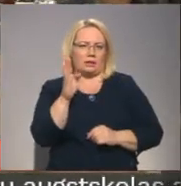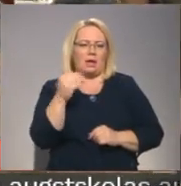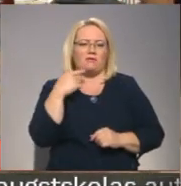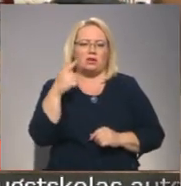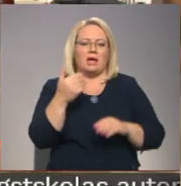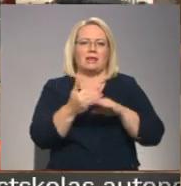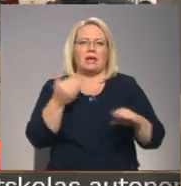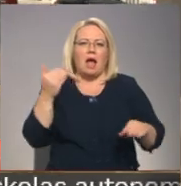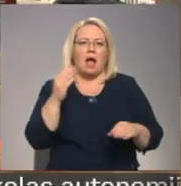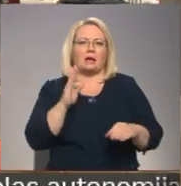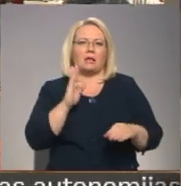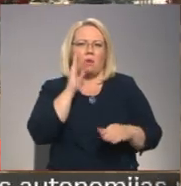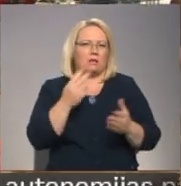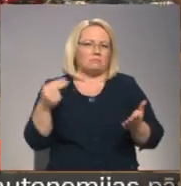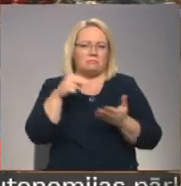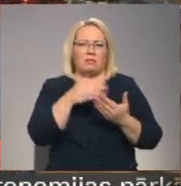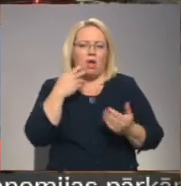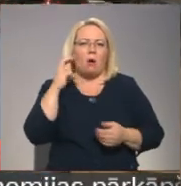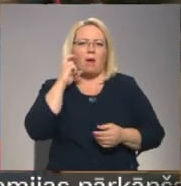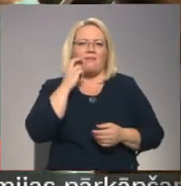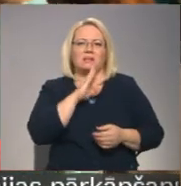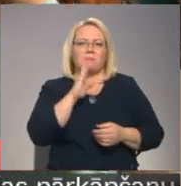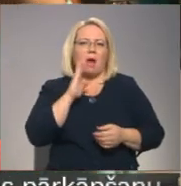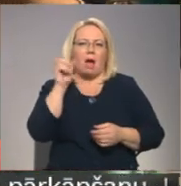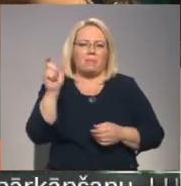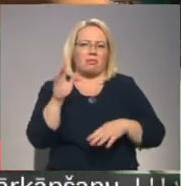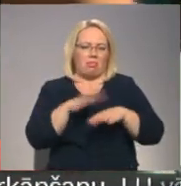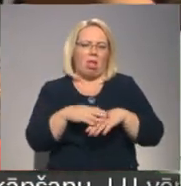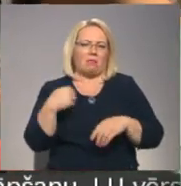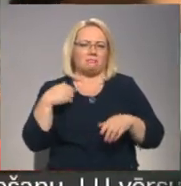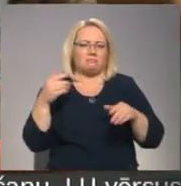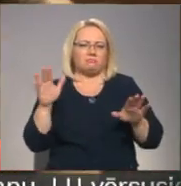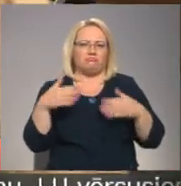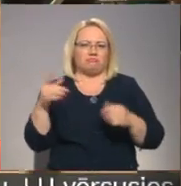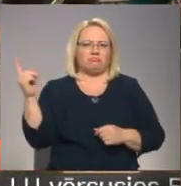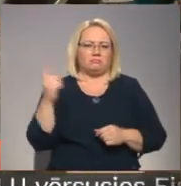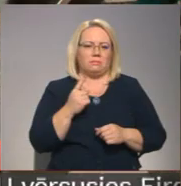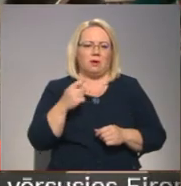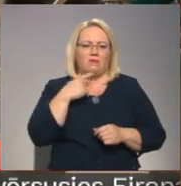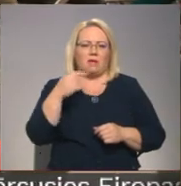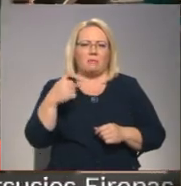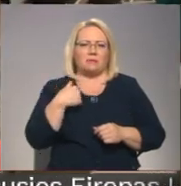celties tīpaši pirms skolos, bet vecumāmiņas dēļ aizgāju. Pusāstoņos mēs bijām 16.